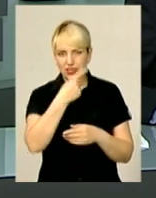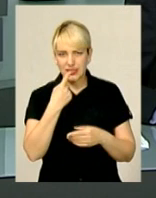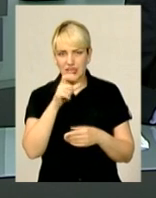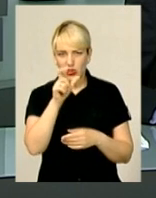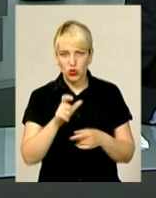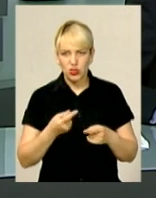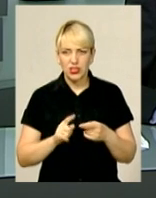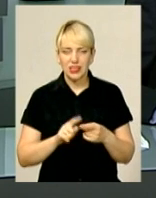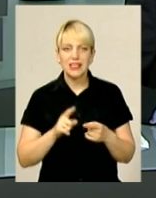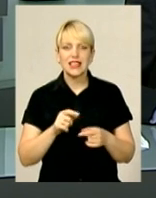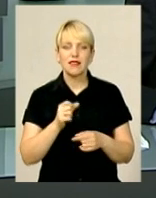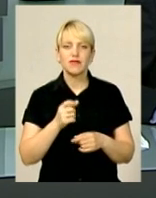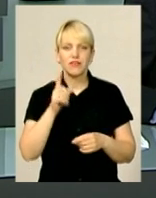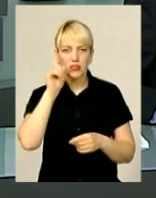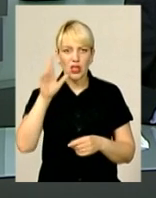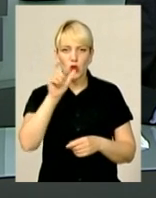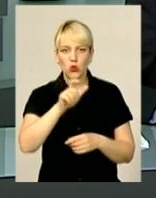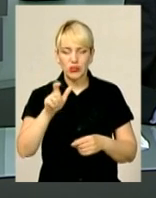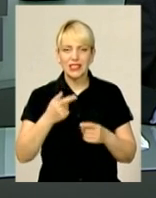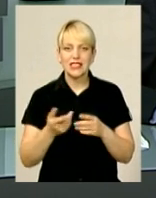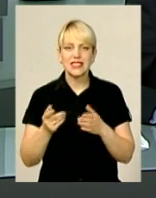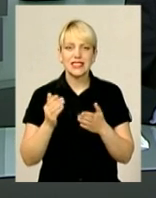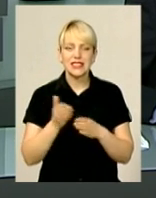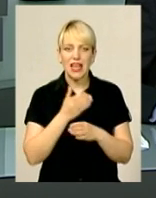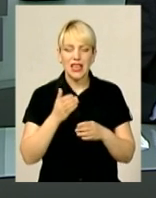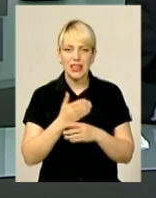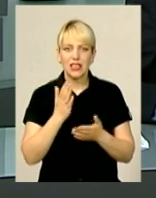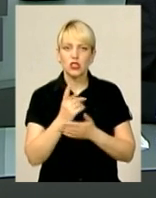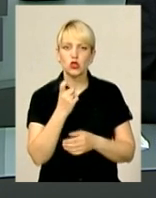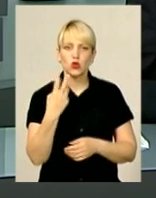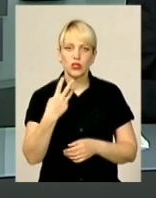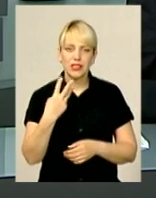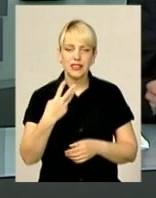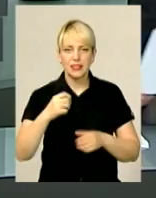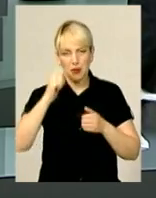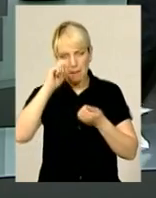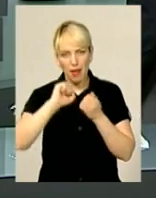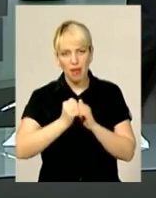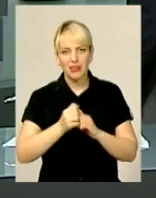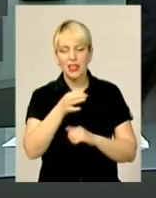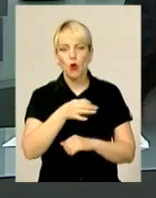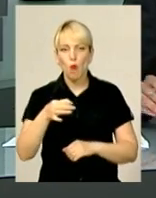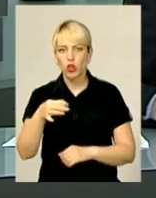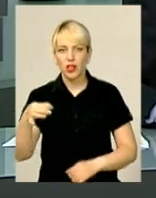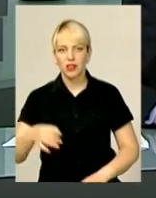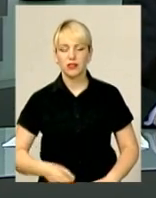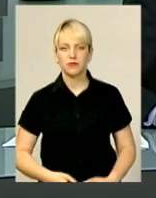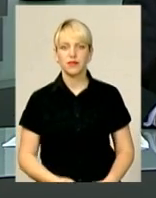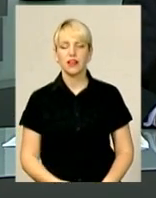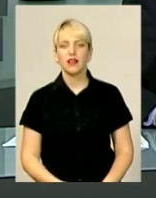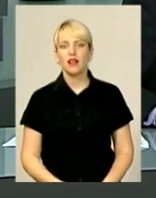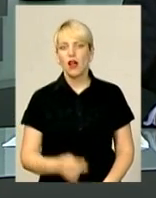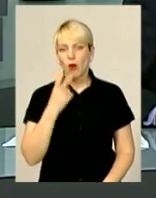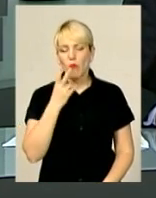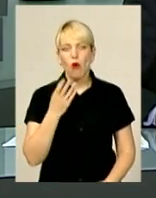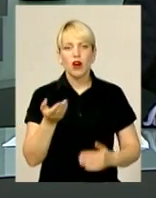видатні особистості України. Нині ця серія налічує 130 пам'ятних монет. Погляд